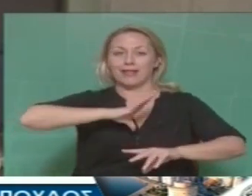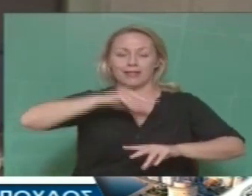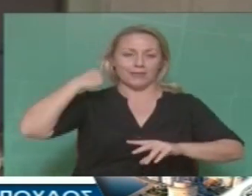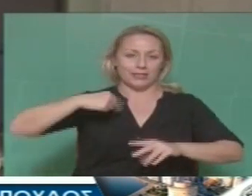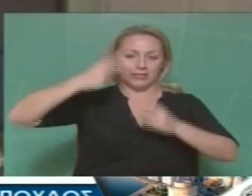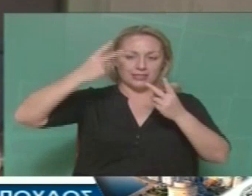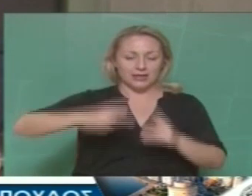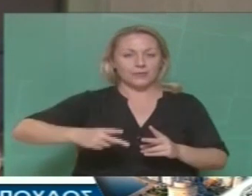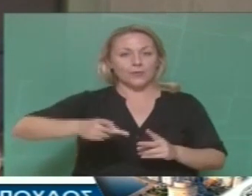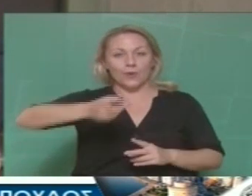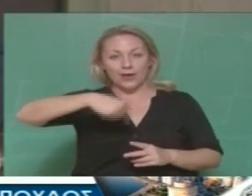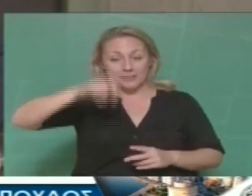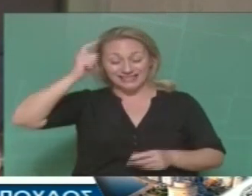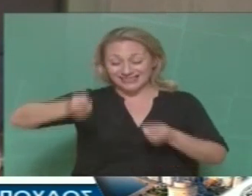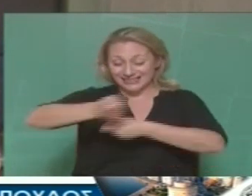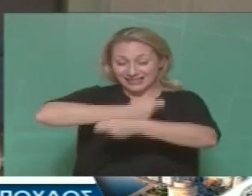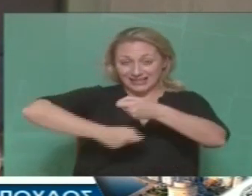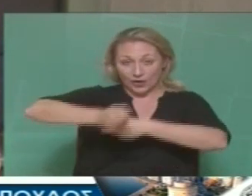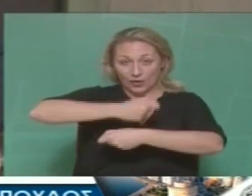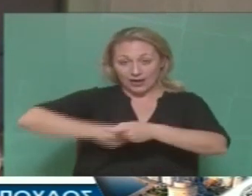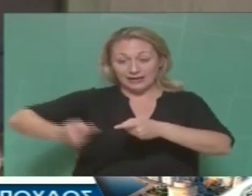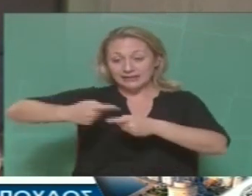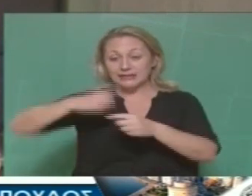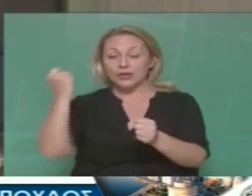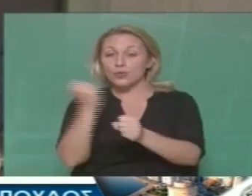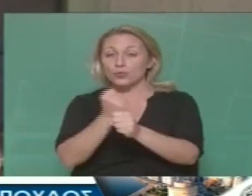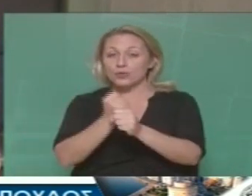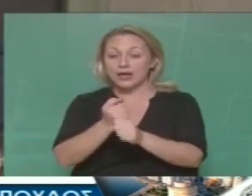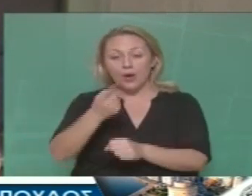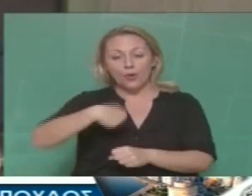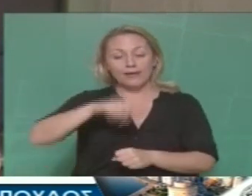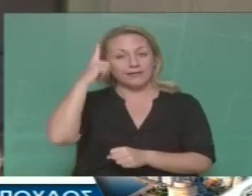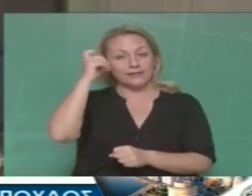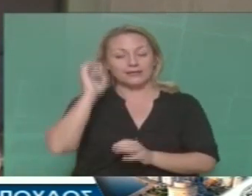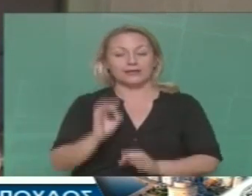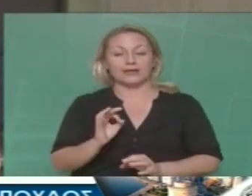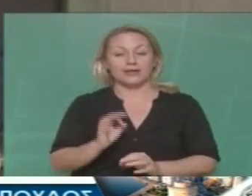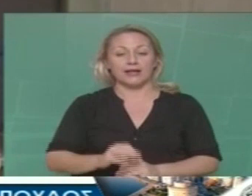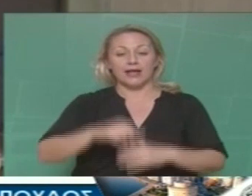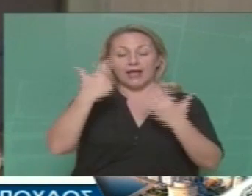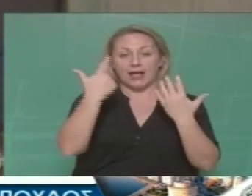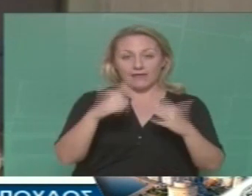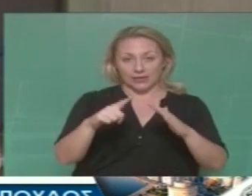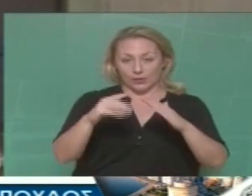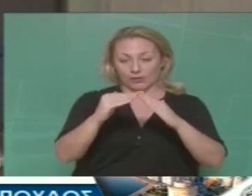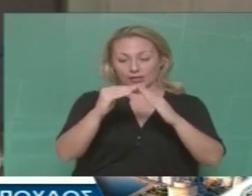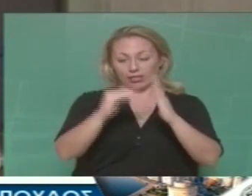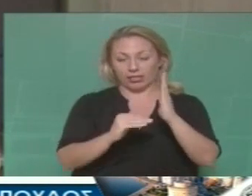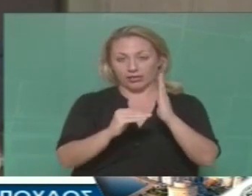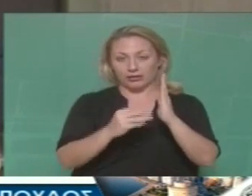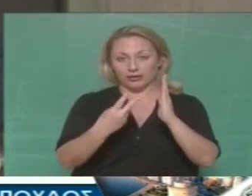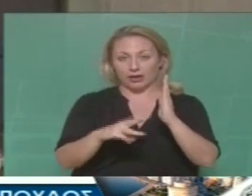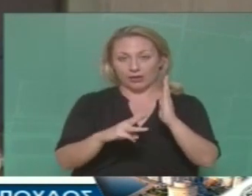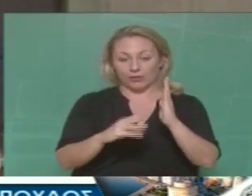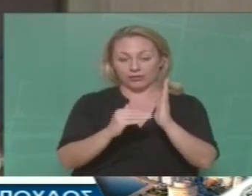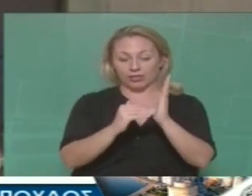καταλαβαίνετε τι σημαίνει αυτό για την αγορά και για την αγορά εργασίας. Από τα 700 πήγαμε στα 300, τώρα